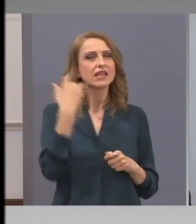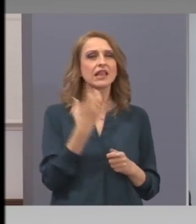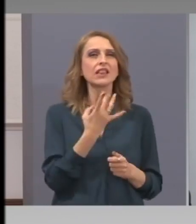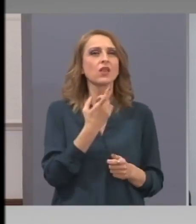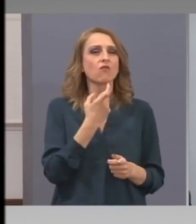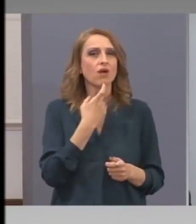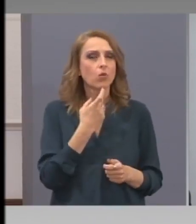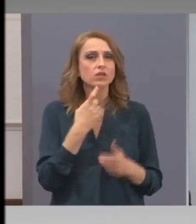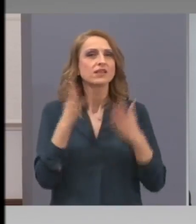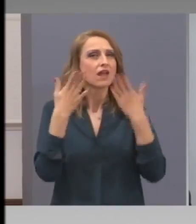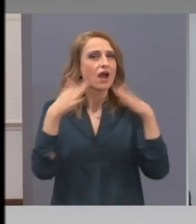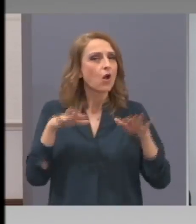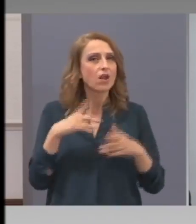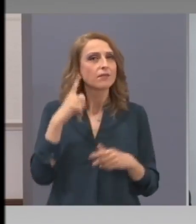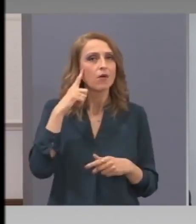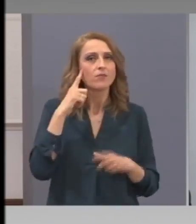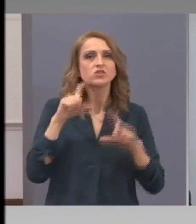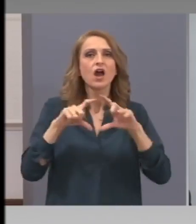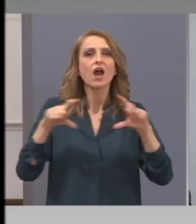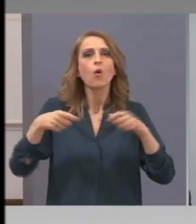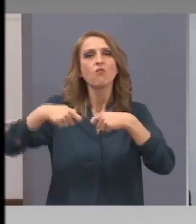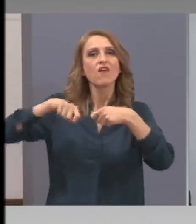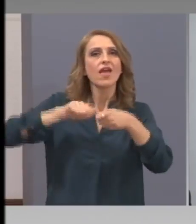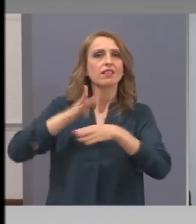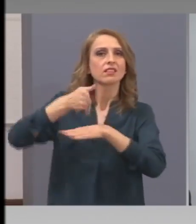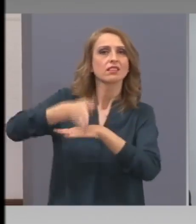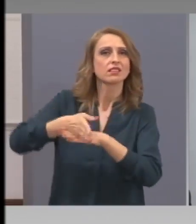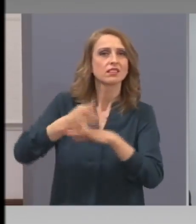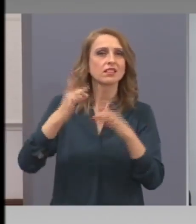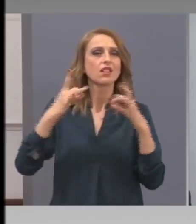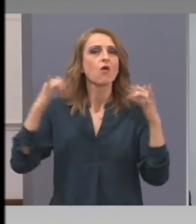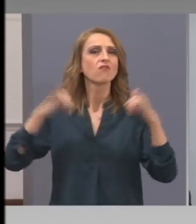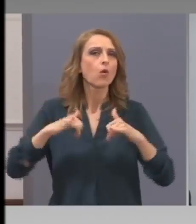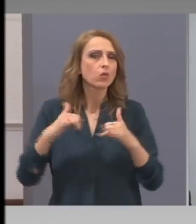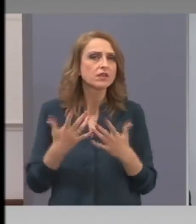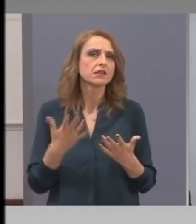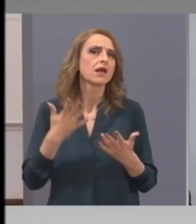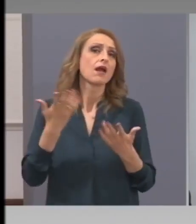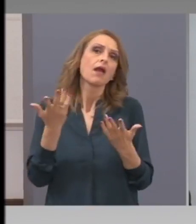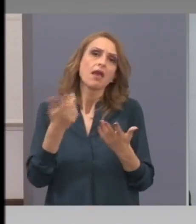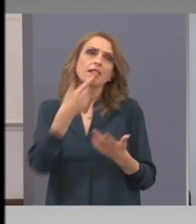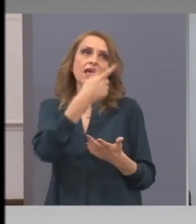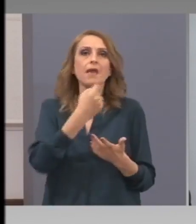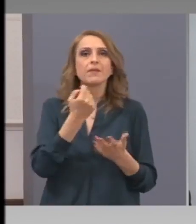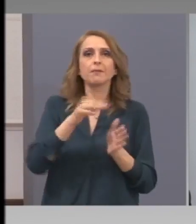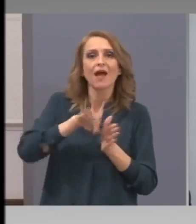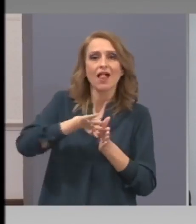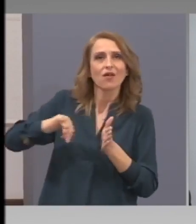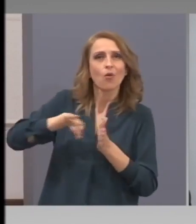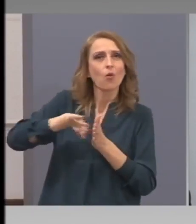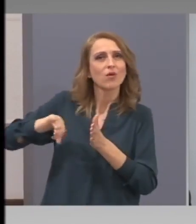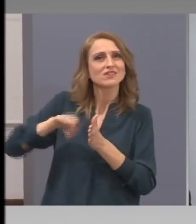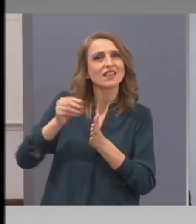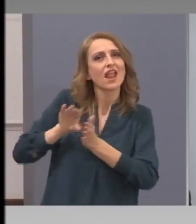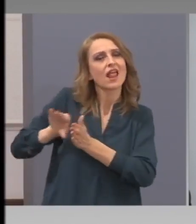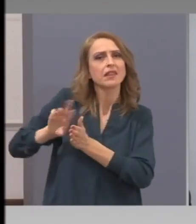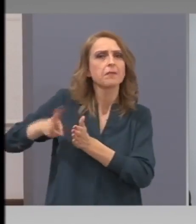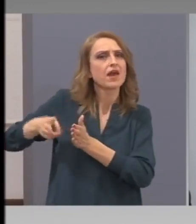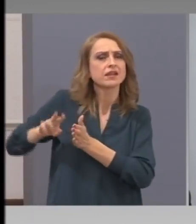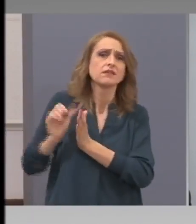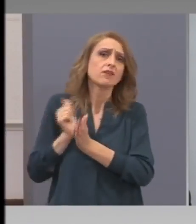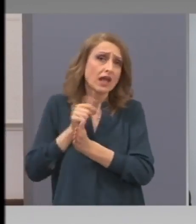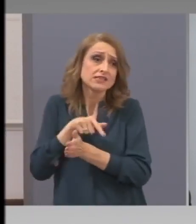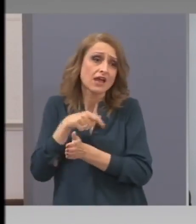цените на ковертите, извиняйте. Си реч, те мазника има. Да, не можаха последната